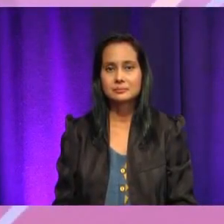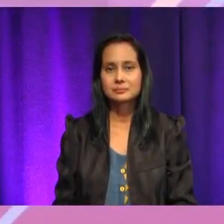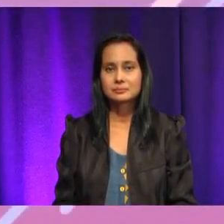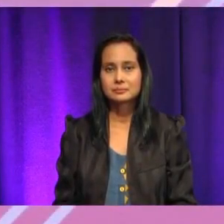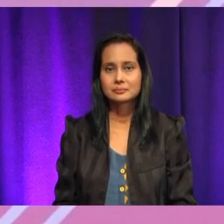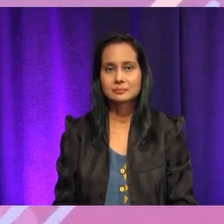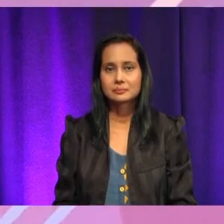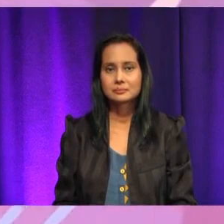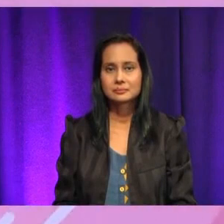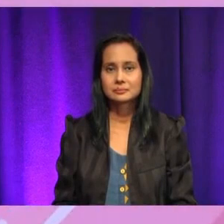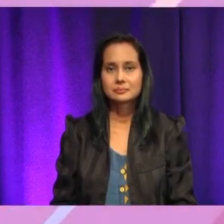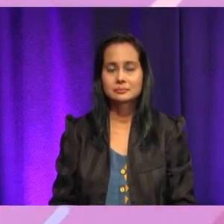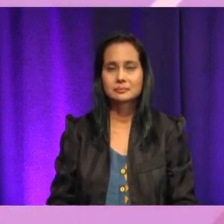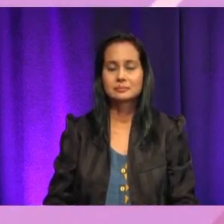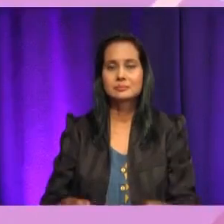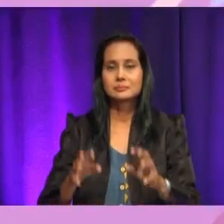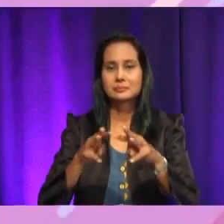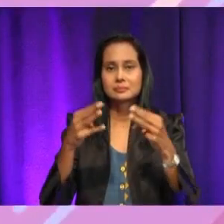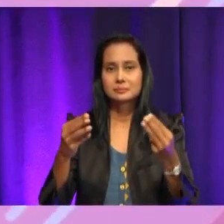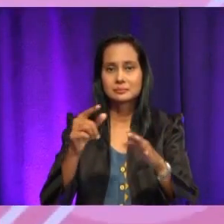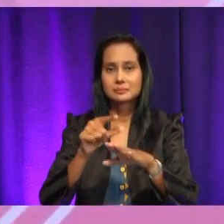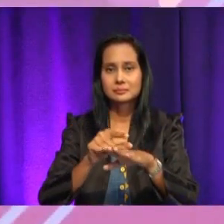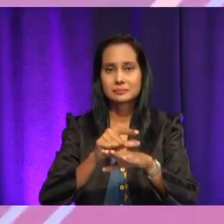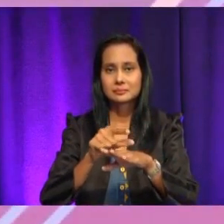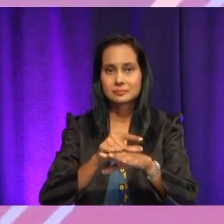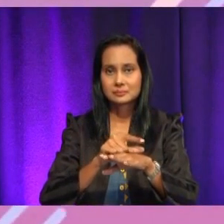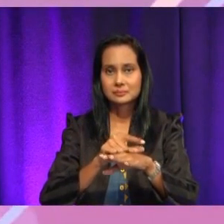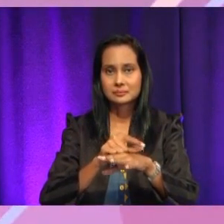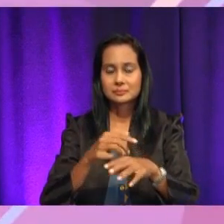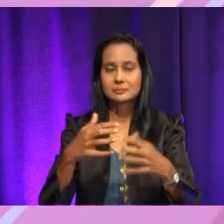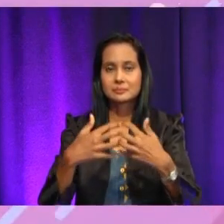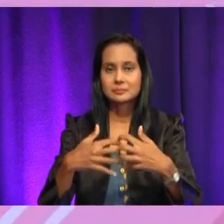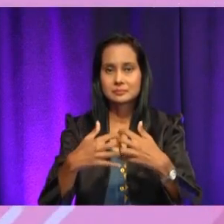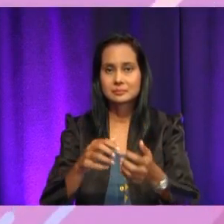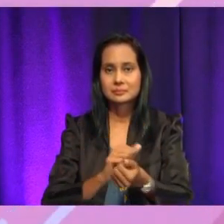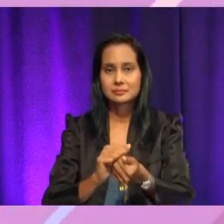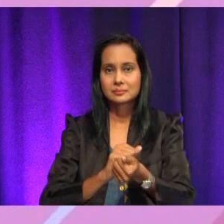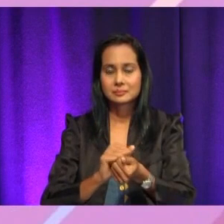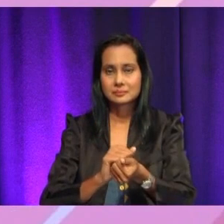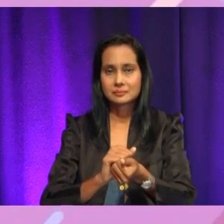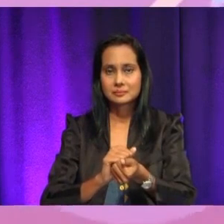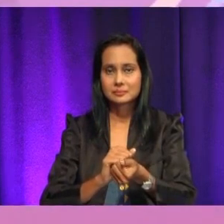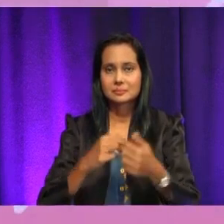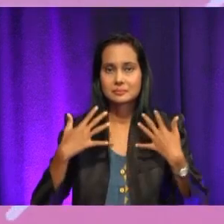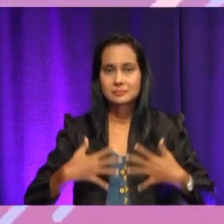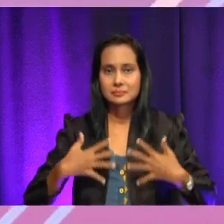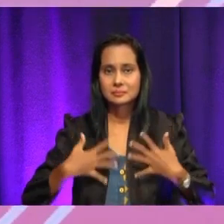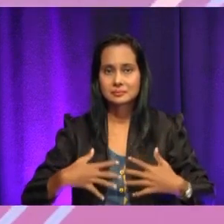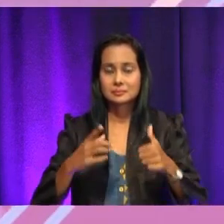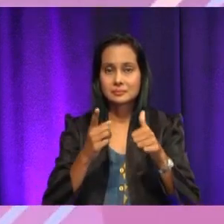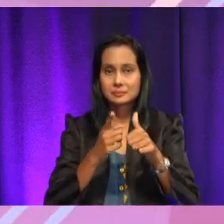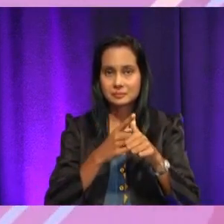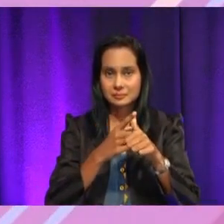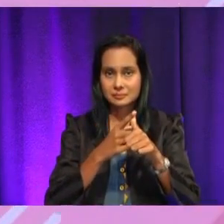betul. Okey. Manual penggunaan mesin pencuci pakaian. Pertama, masukkan baju